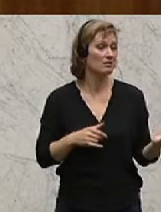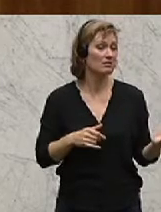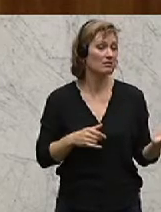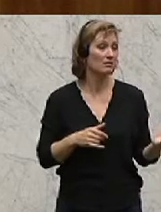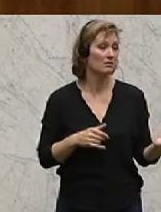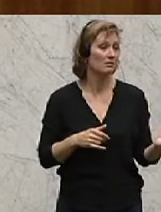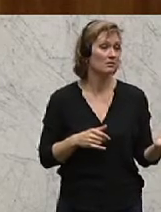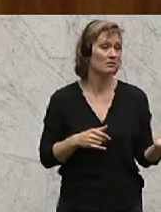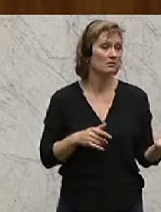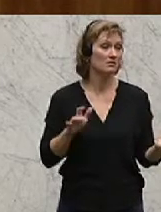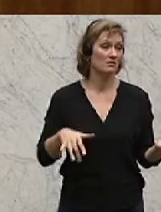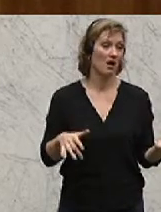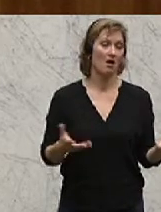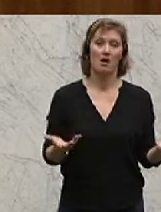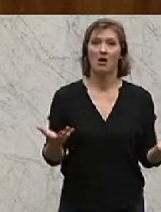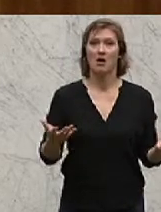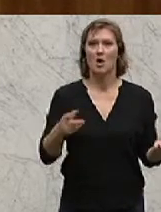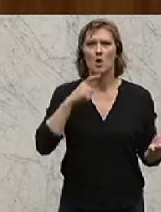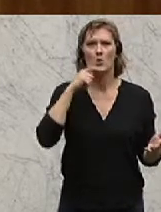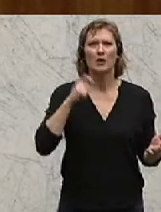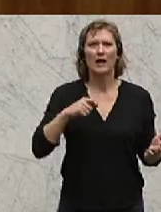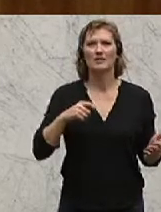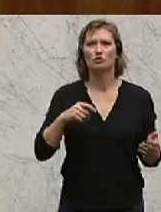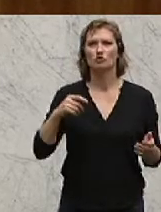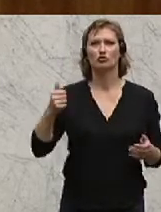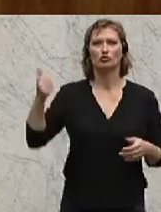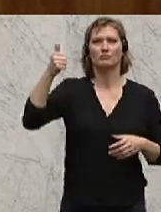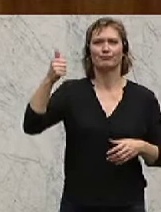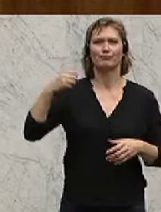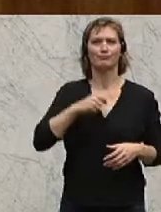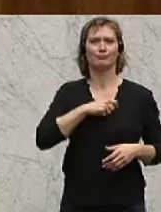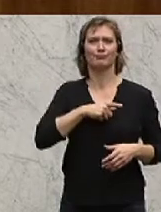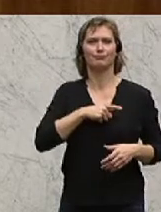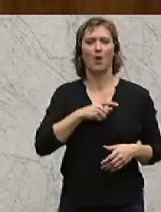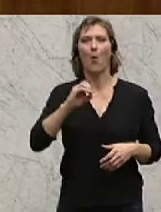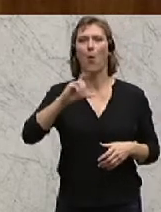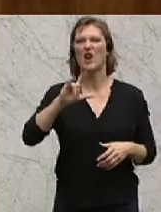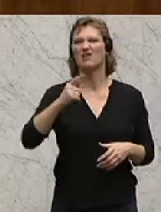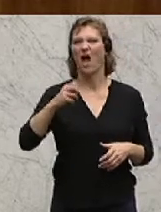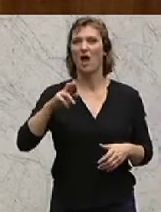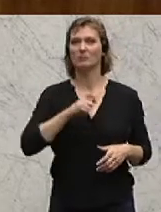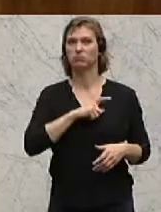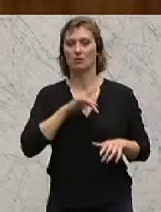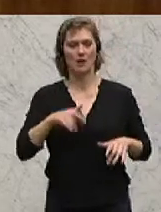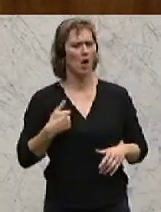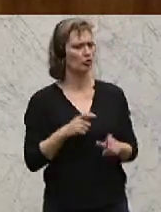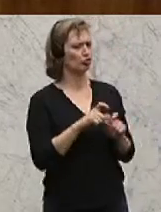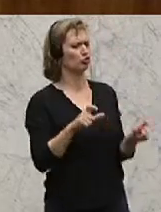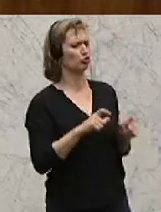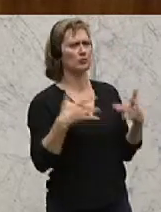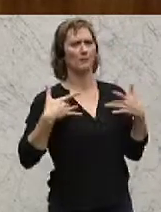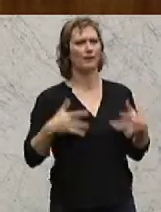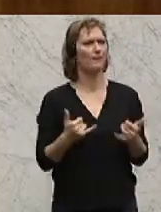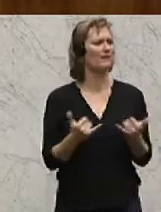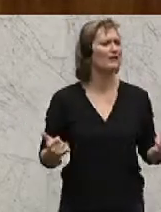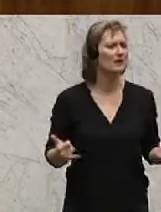Interessanterweise hat dann ein ukrainischer Oligarch jetzt die Möglichkeit gehabt, dass er sich seiner Schulden entledigt,